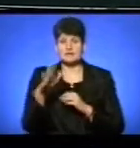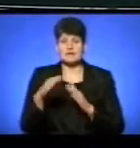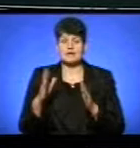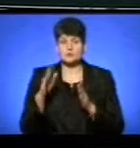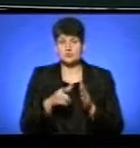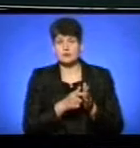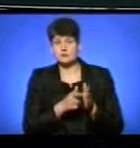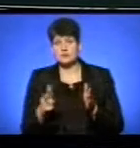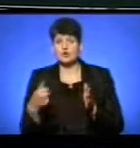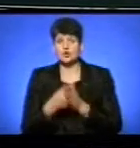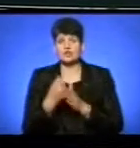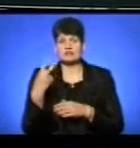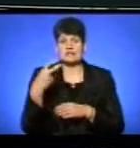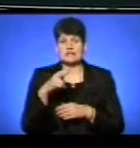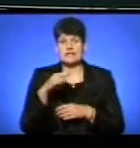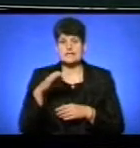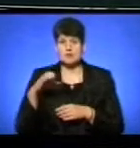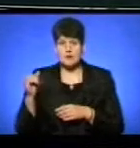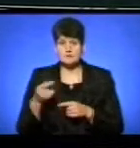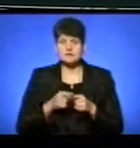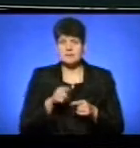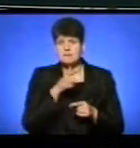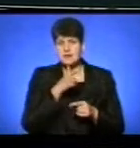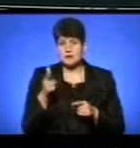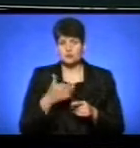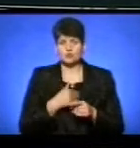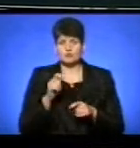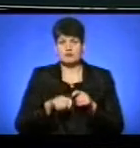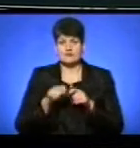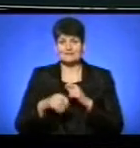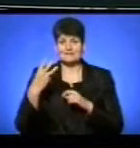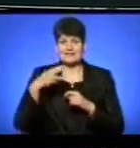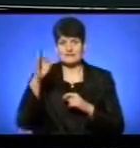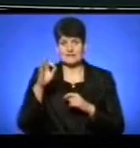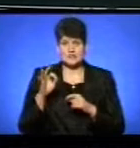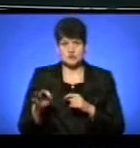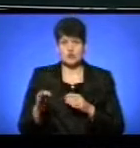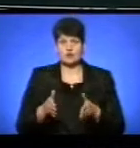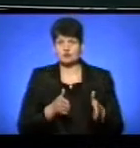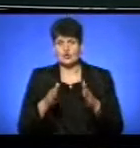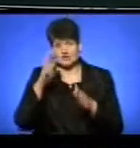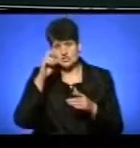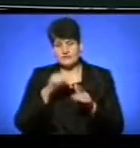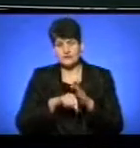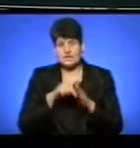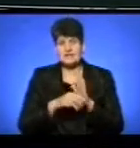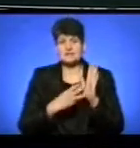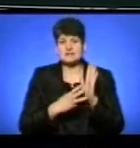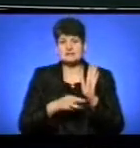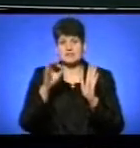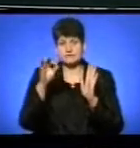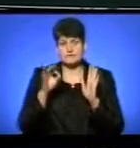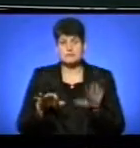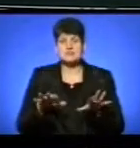до 20 листопада. За цей період на Тернопільщині планують перевірити 30% доріг державного значення і 80%